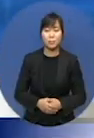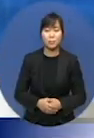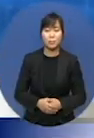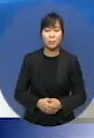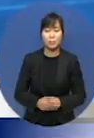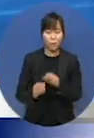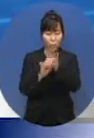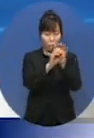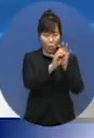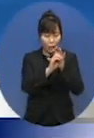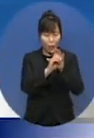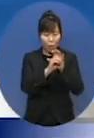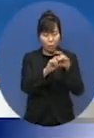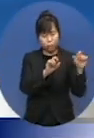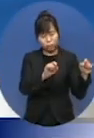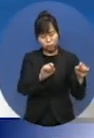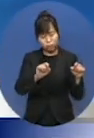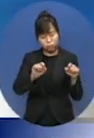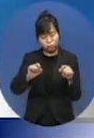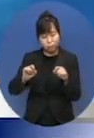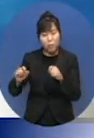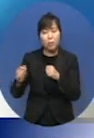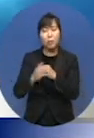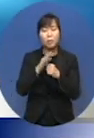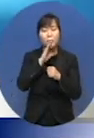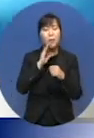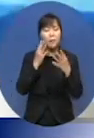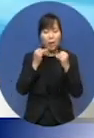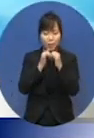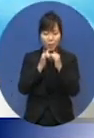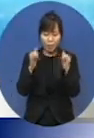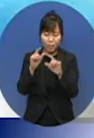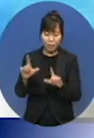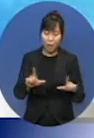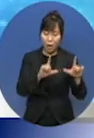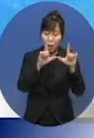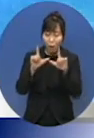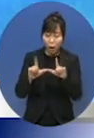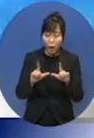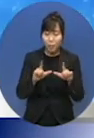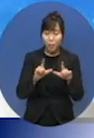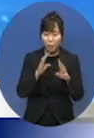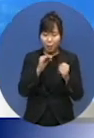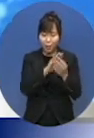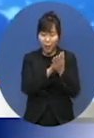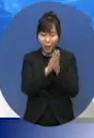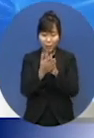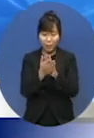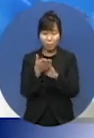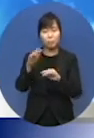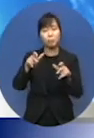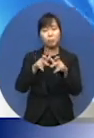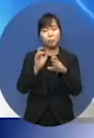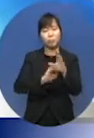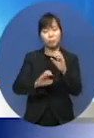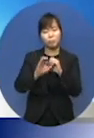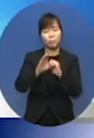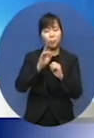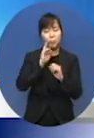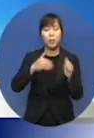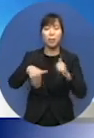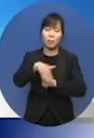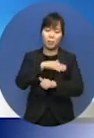코로나19가 장기화되면서 많은 분들의 일상생활이 달라졌죠. 하지만 장애인들은 더욱 심각한